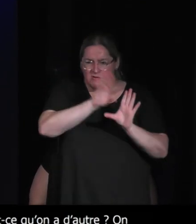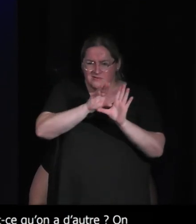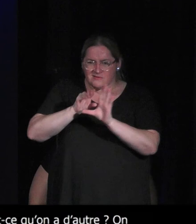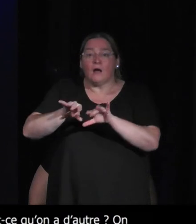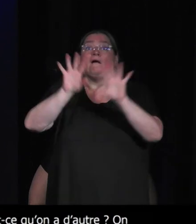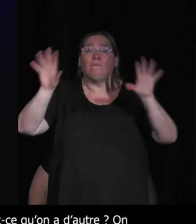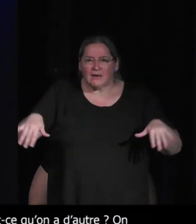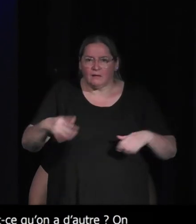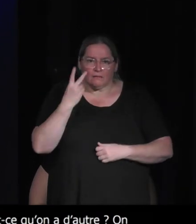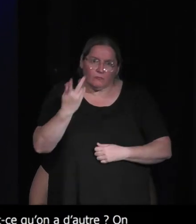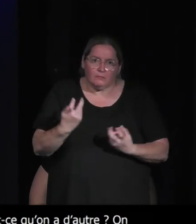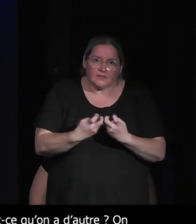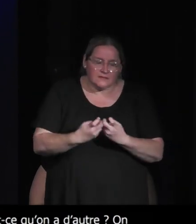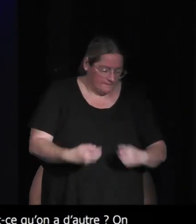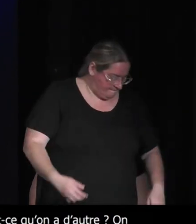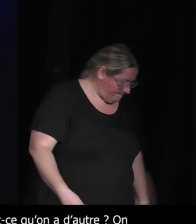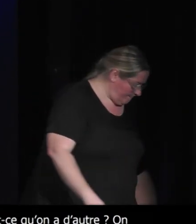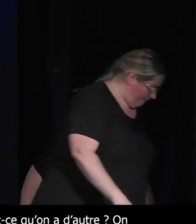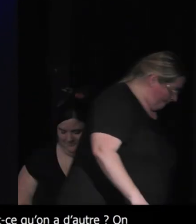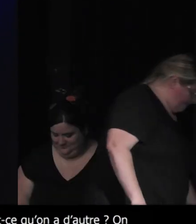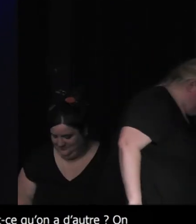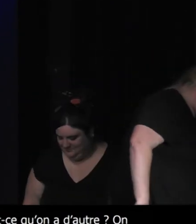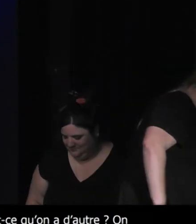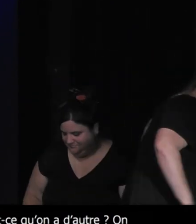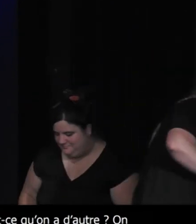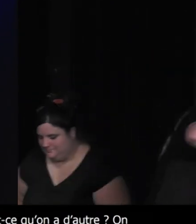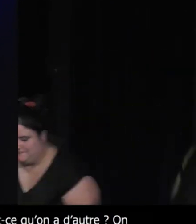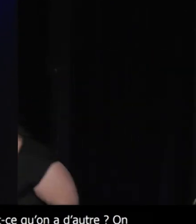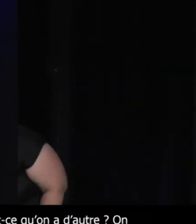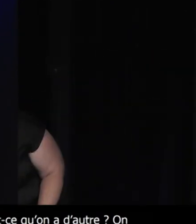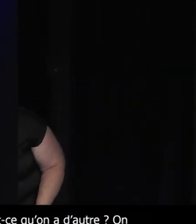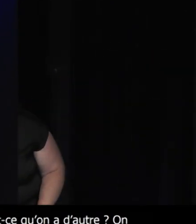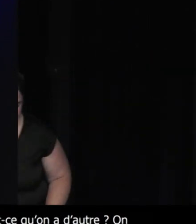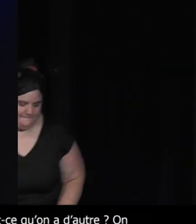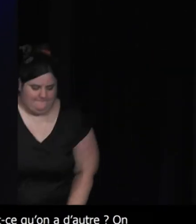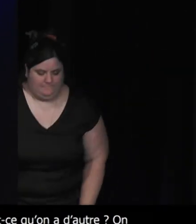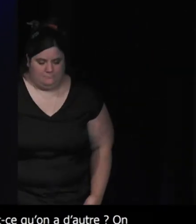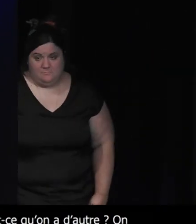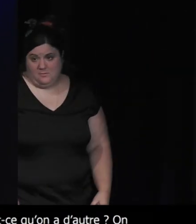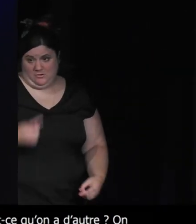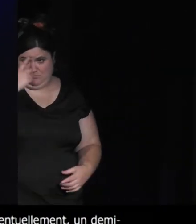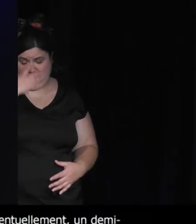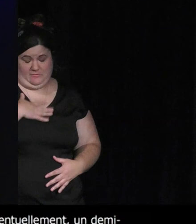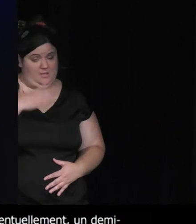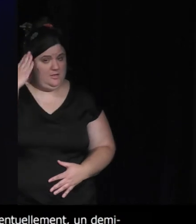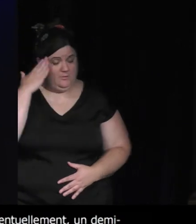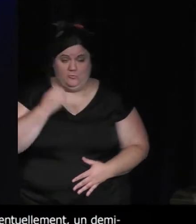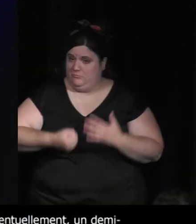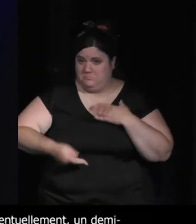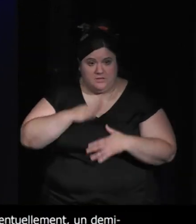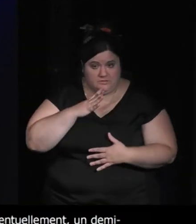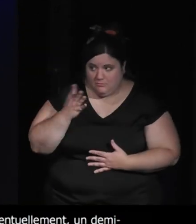même les panthéons donc voilà je crois que les animaux sont quand même très pratiques pour s'interfacer avec